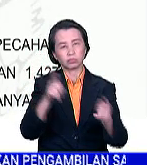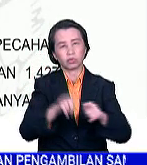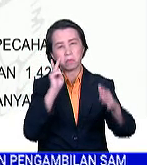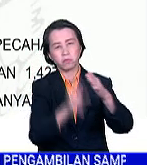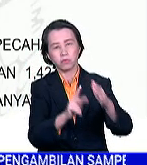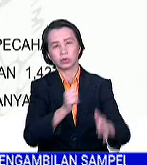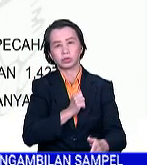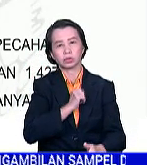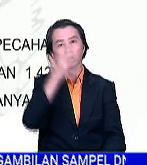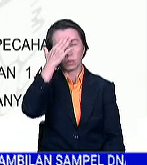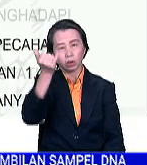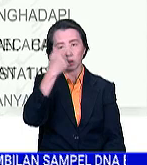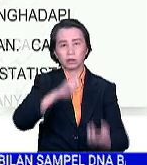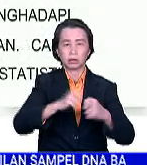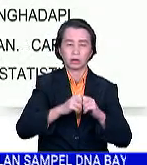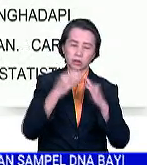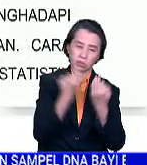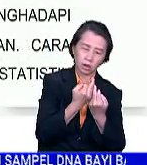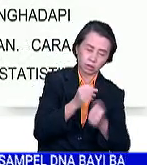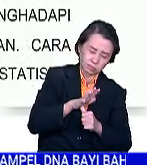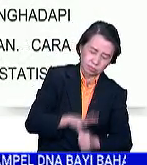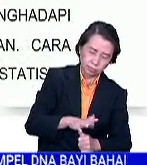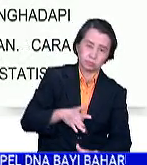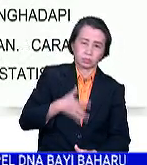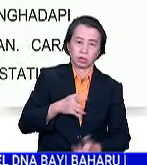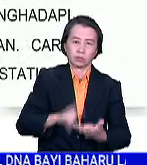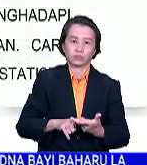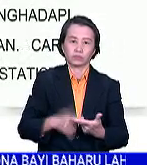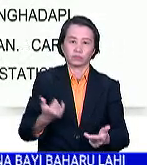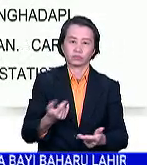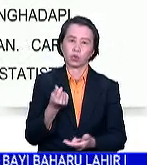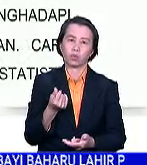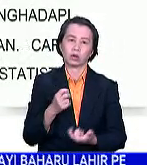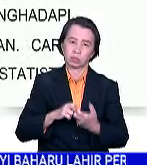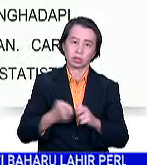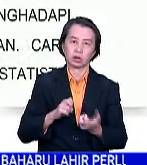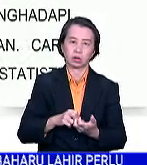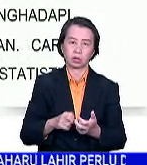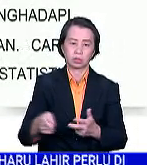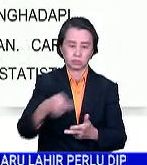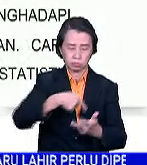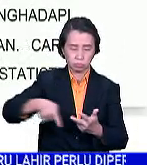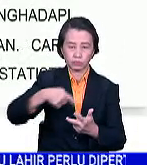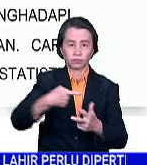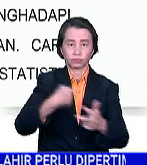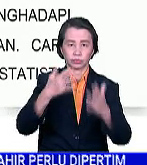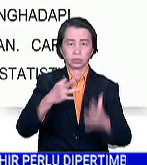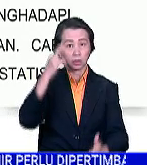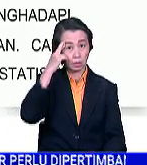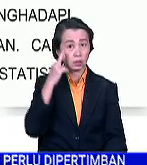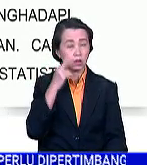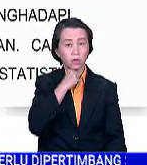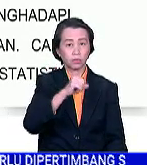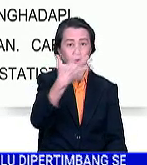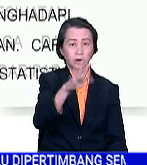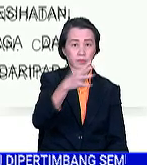bunuh diri berpunca daripada masalah keluarga, tekanan perasaan dan kewangan. Kebanyakan mangsa terlibat terdiri daripada remaja berusia